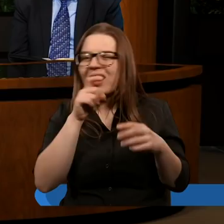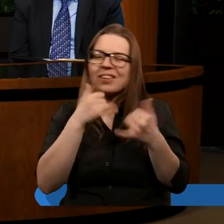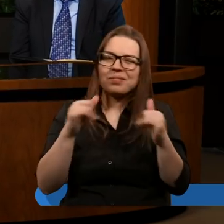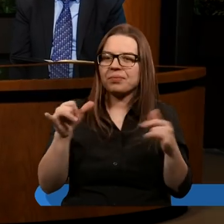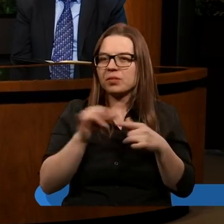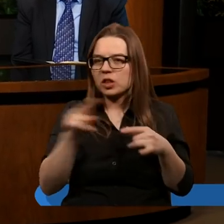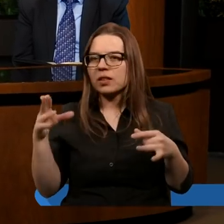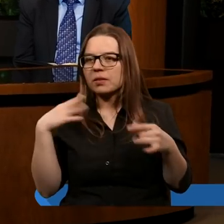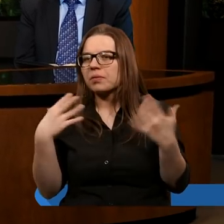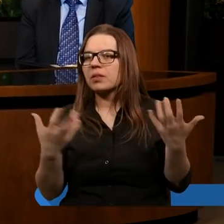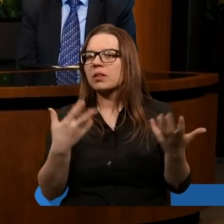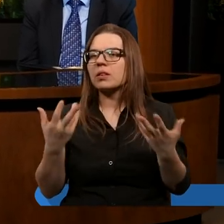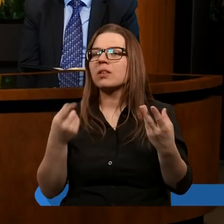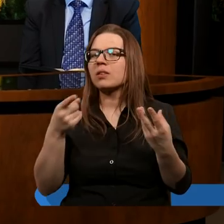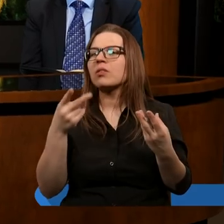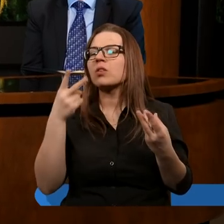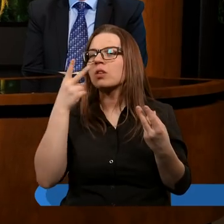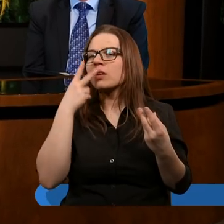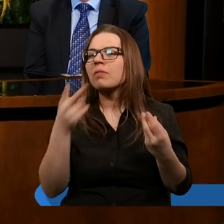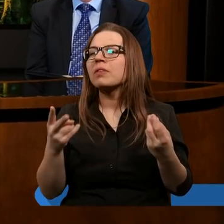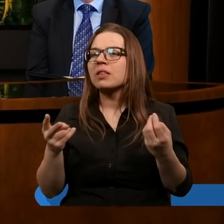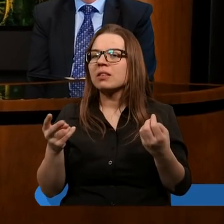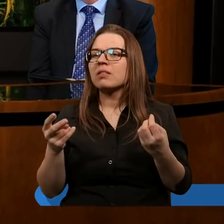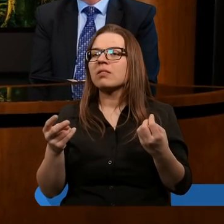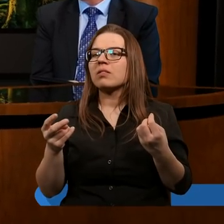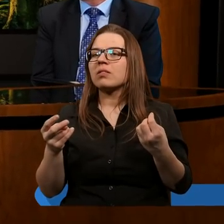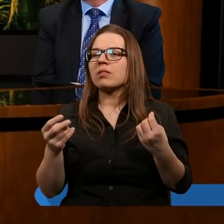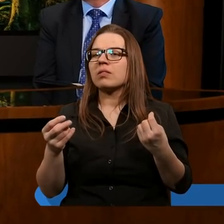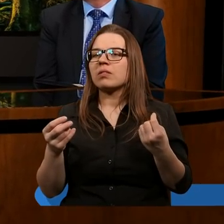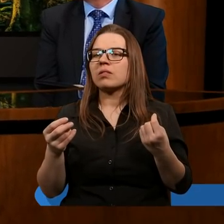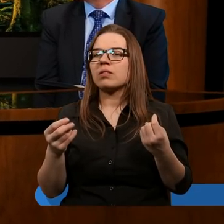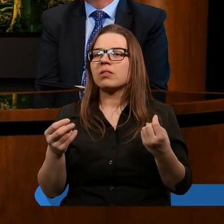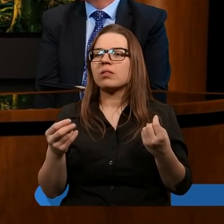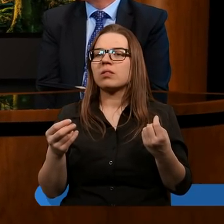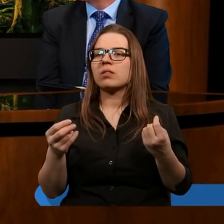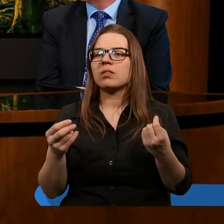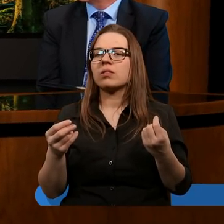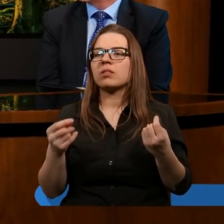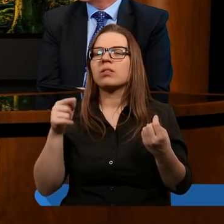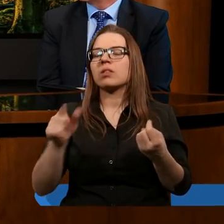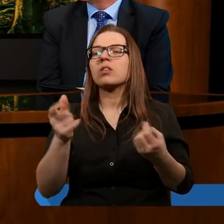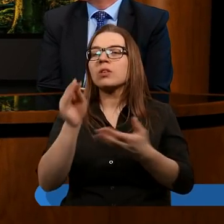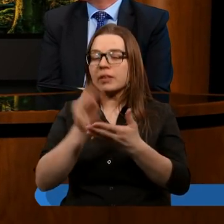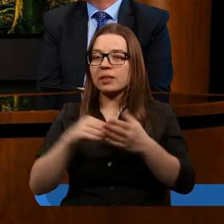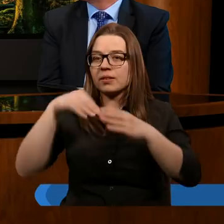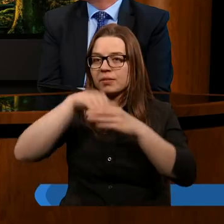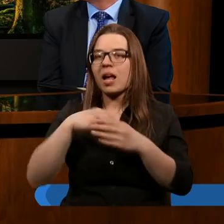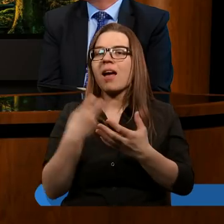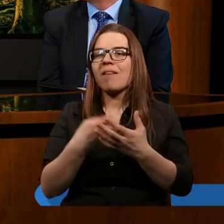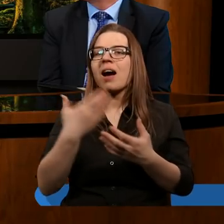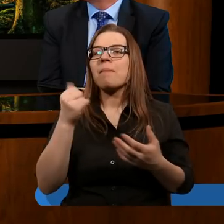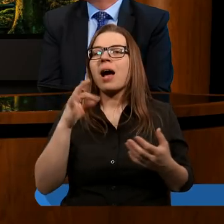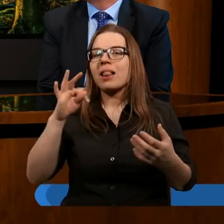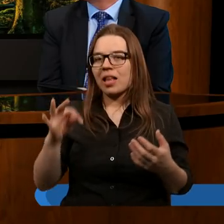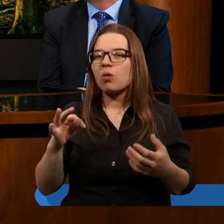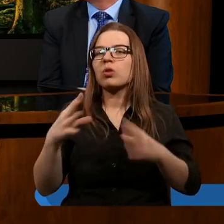tak mniej więcej ten okres wygląda. Też można go porównać do rzeczy, które są opisane w Ewangelii Mateusza w tym